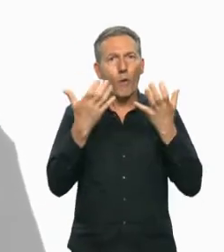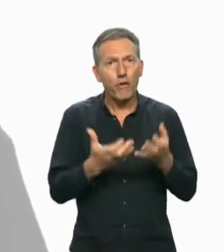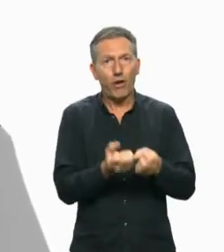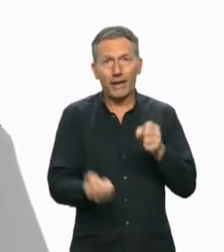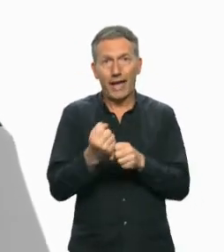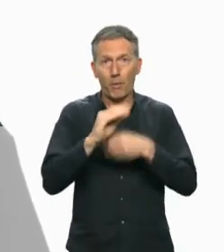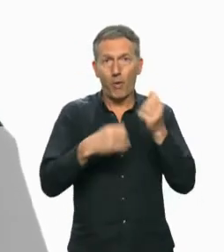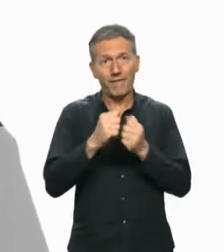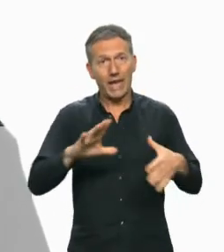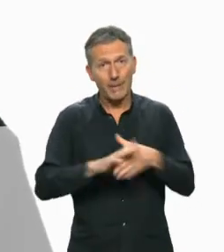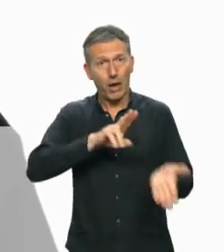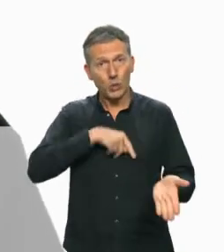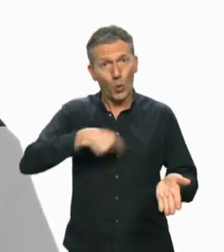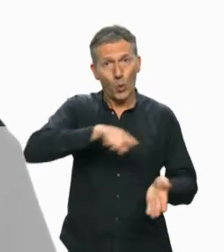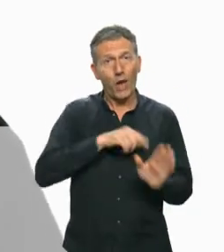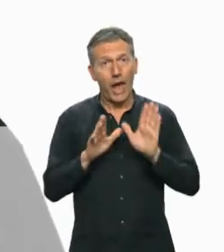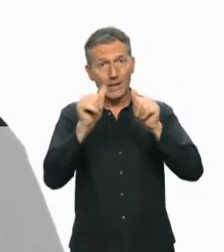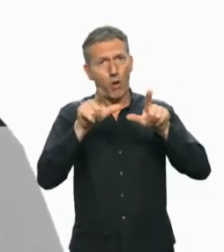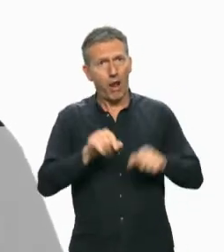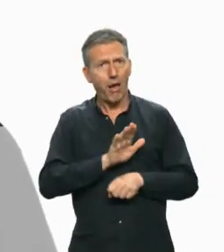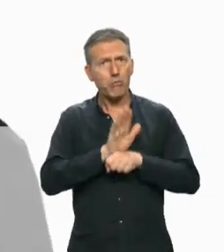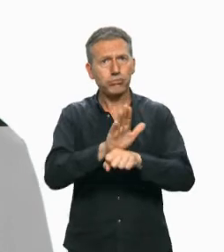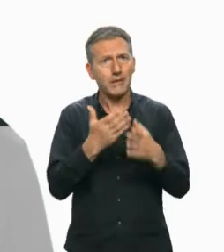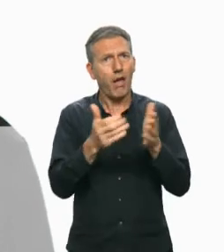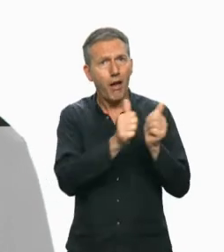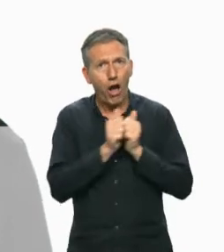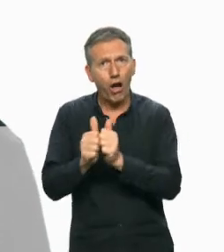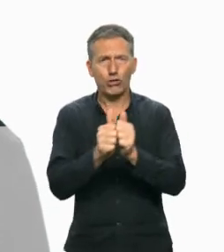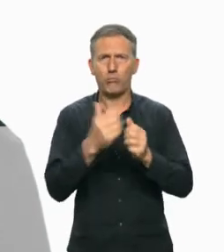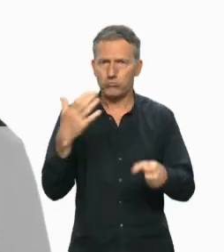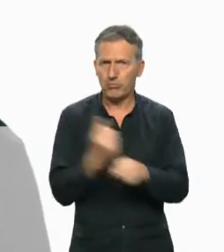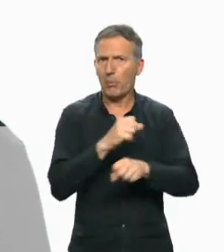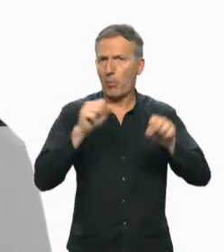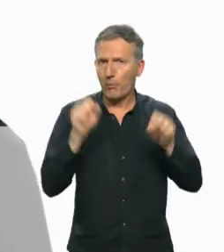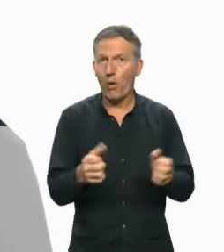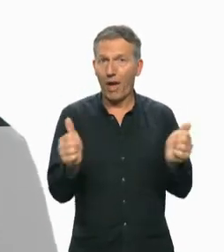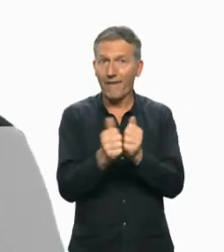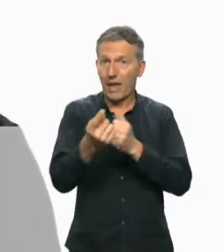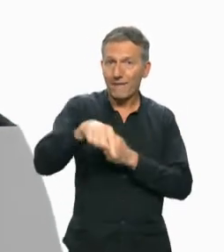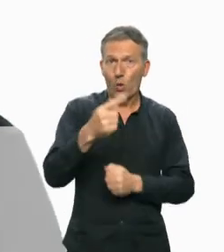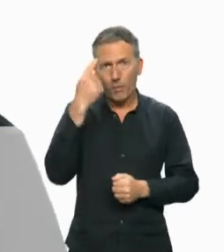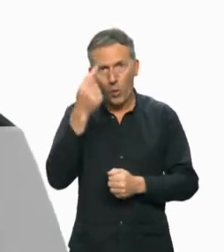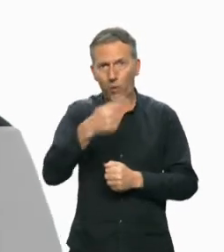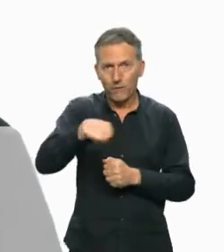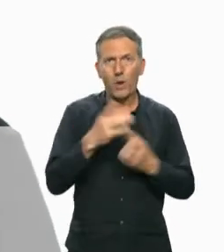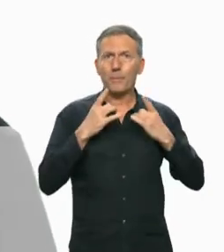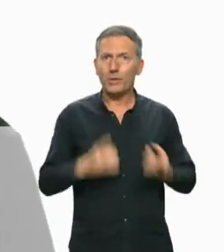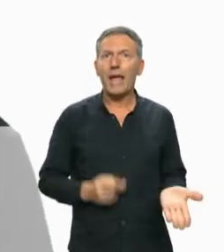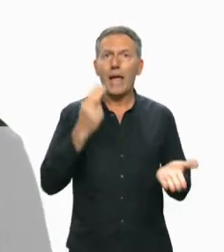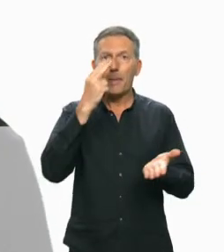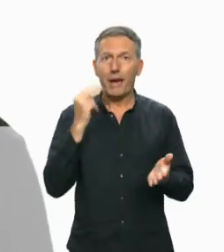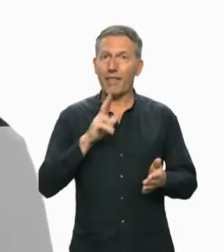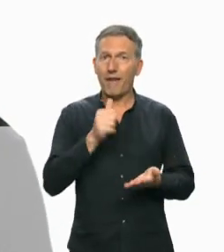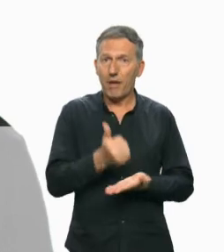Notre volonté est de créer un monde à notre image, porteur de nos espoirs. C'est ensemble que nous y parviendrons, avec vous, pour vous,